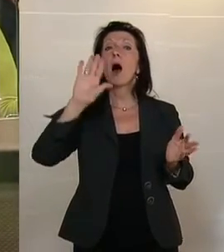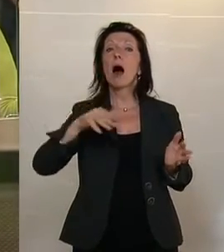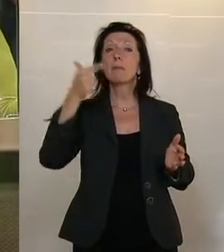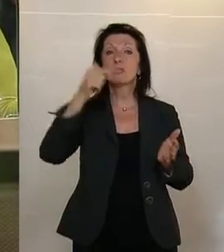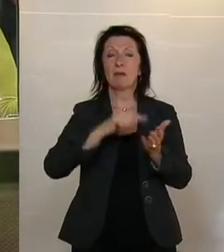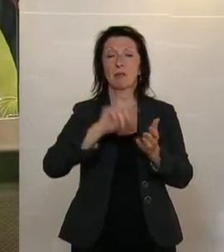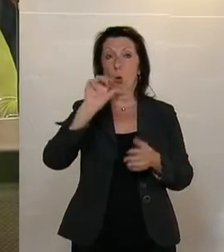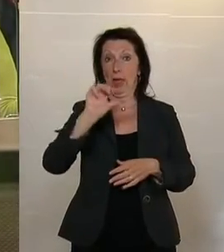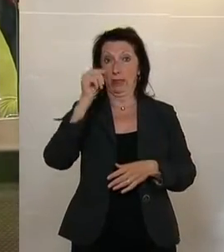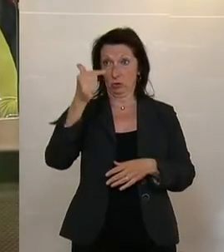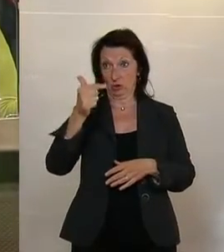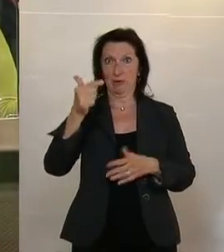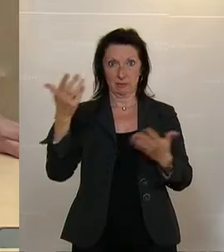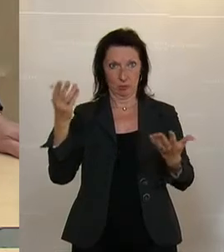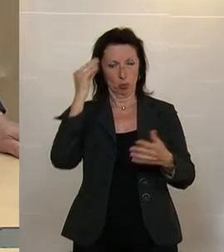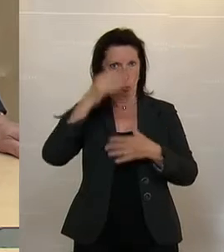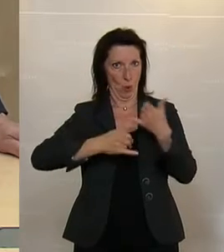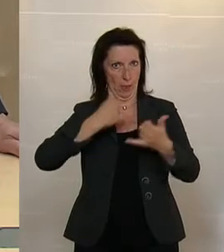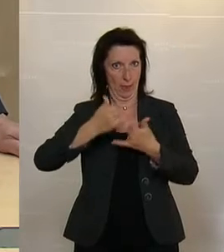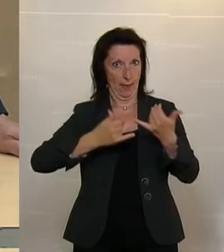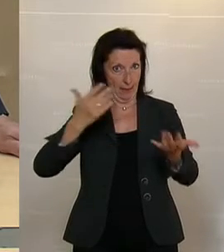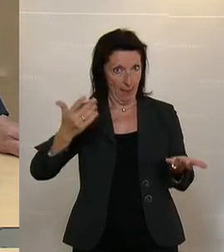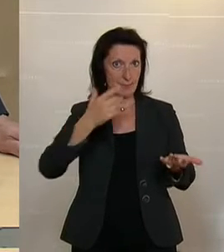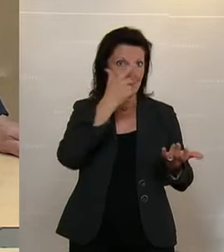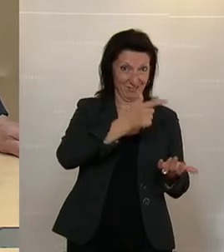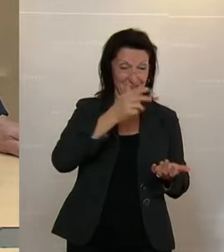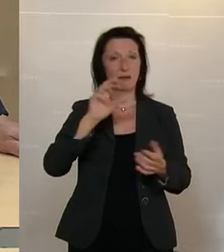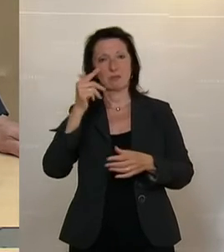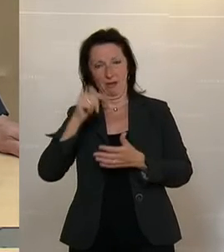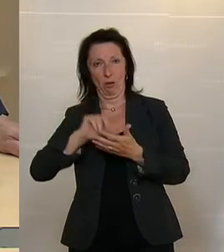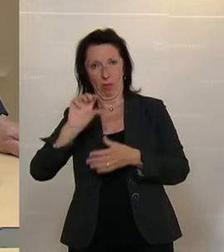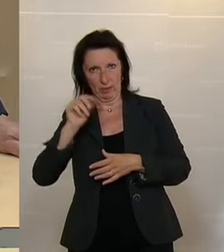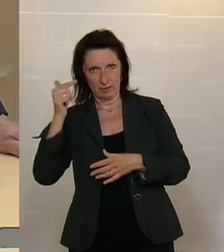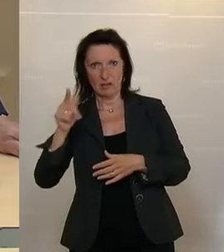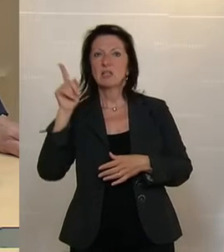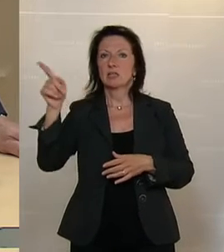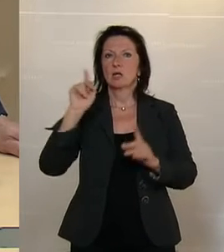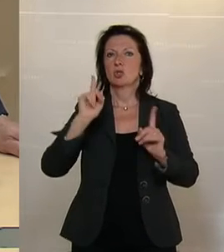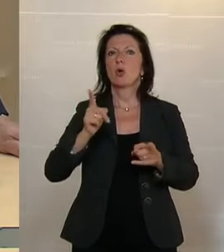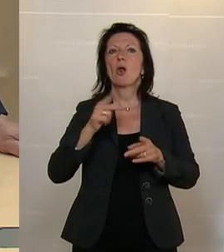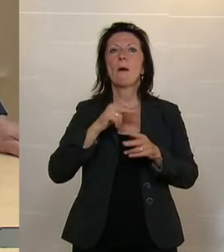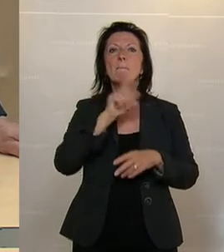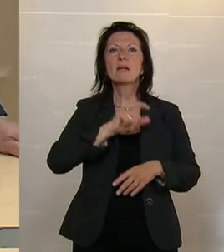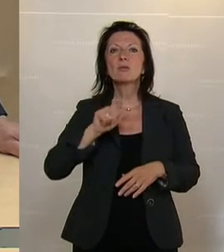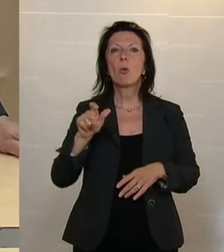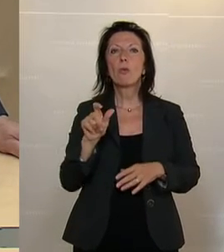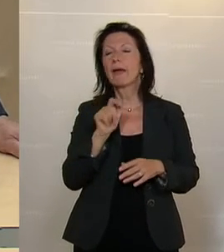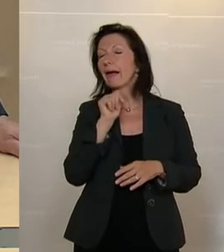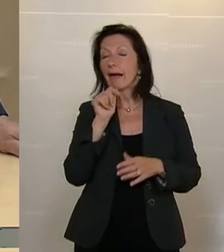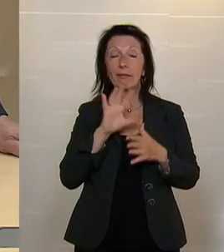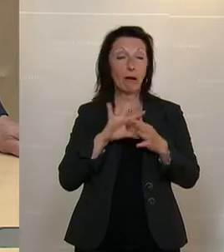für das Schuljahr Ethikunterricht ermöglichen für jene, die keinen